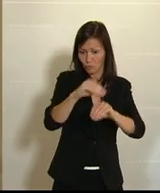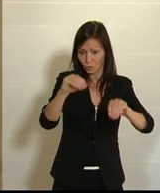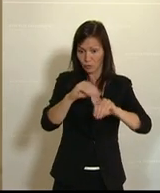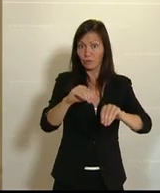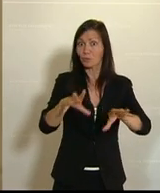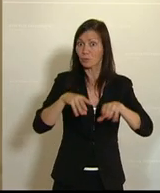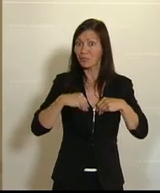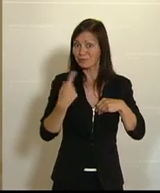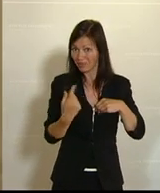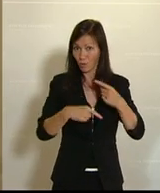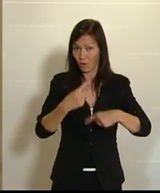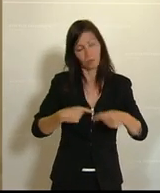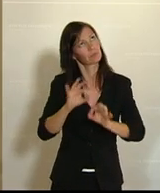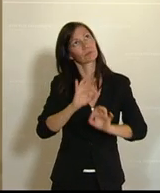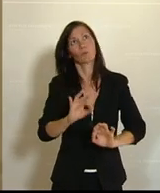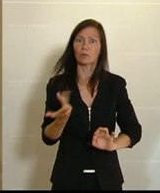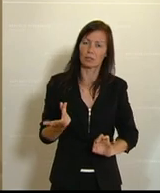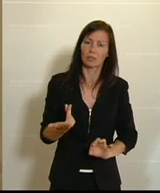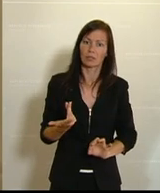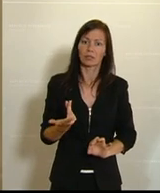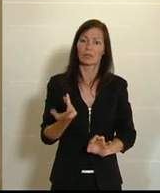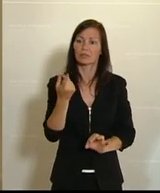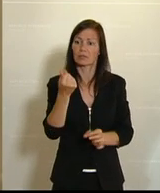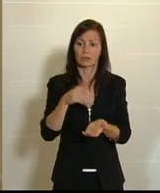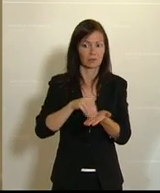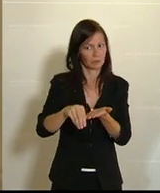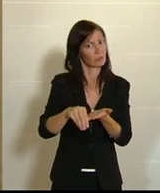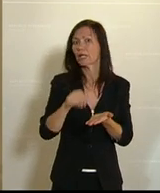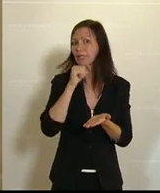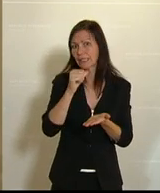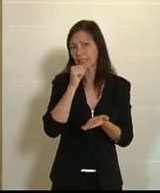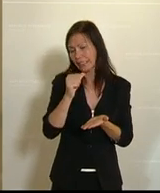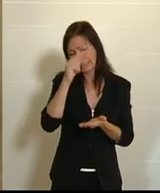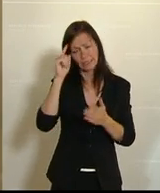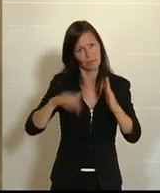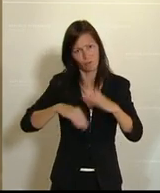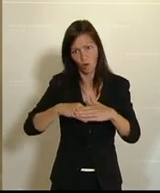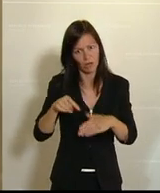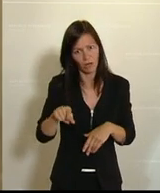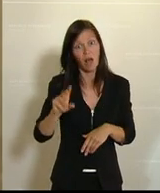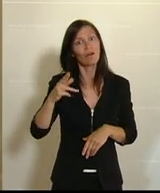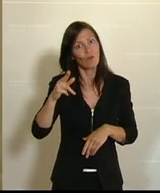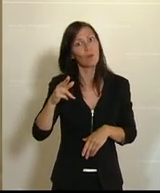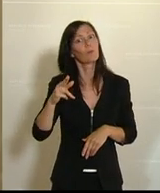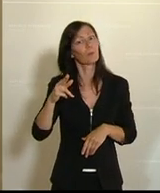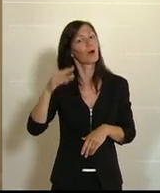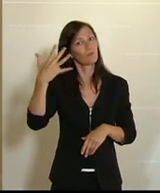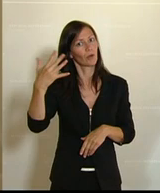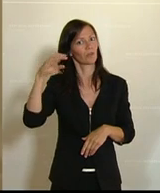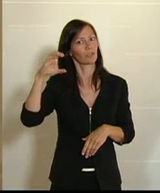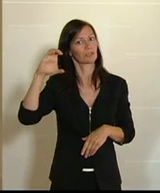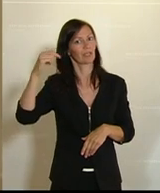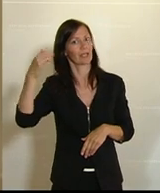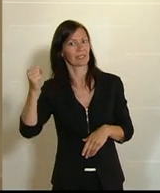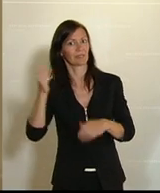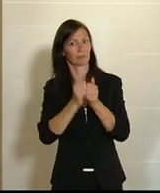sehr gut und sehr sinnvoll. Eine Entlohnung hingegen ist nicht sinnvoll, denn Sie bekommen eh die fünf ECTS